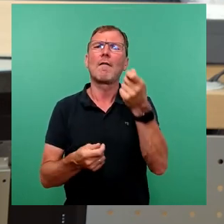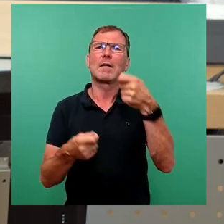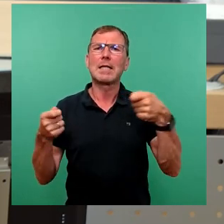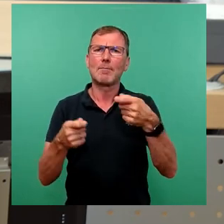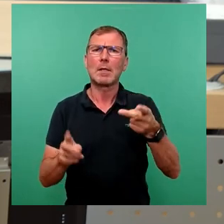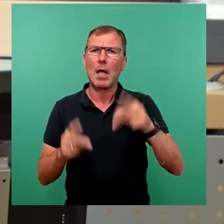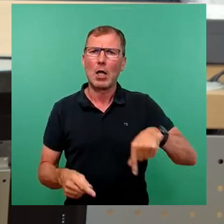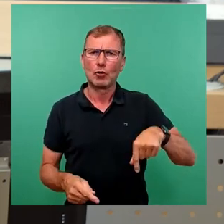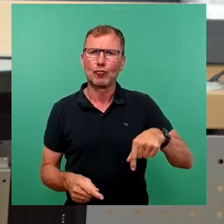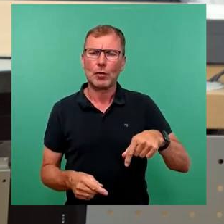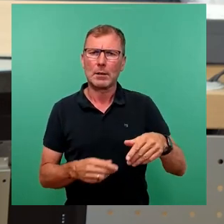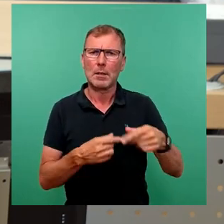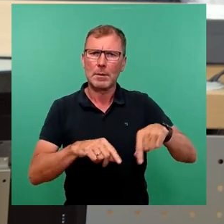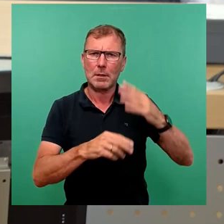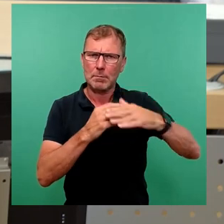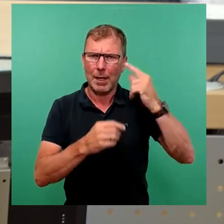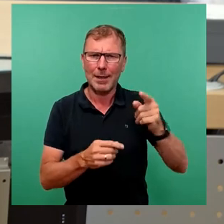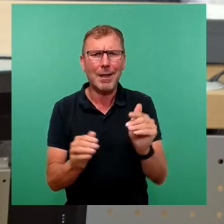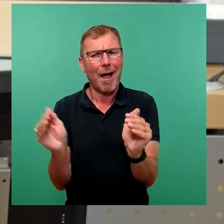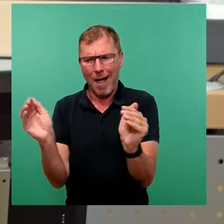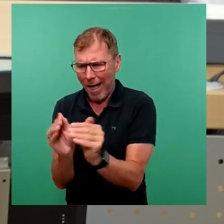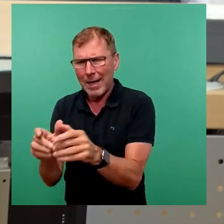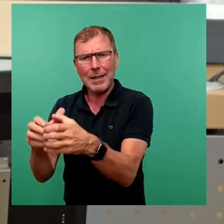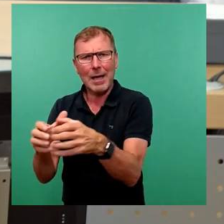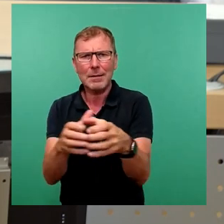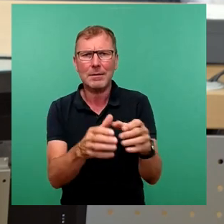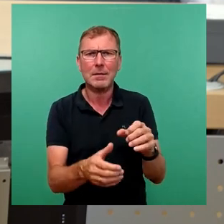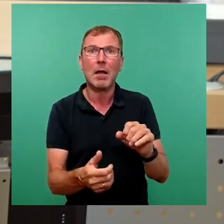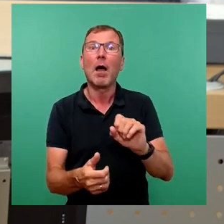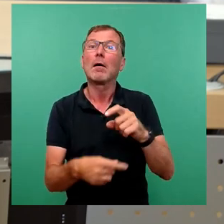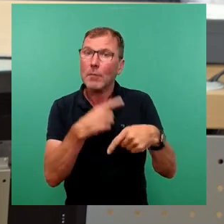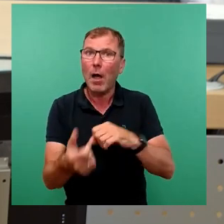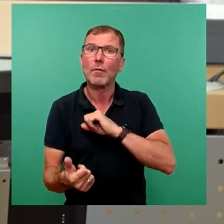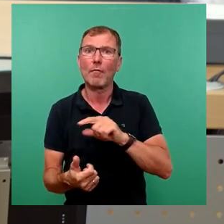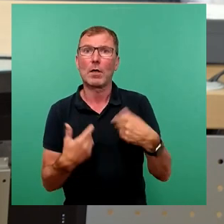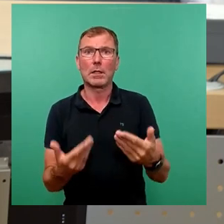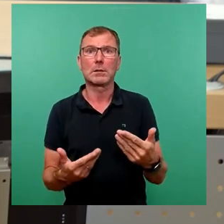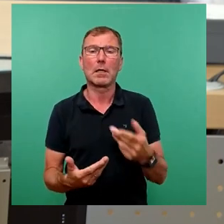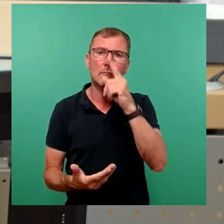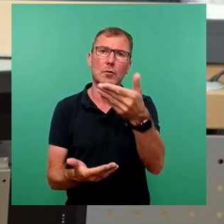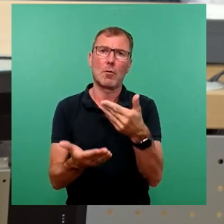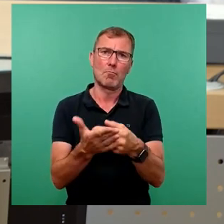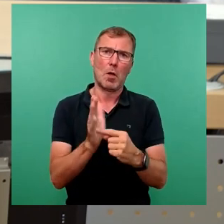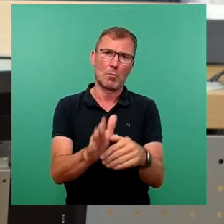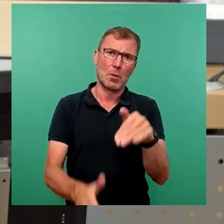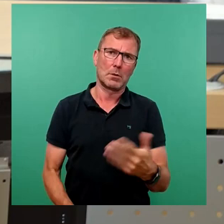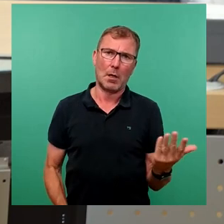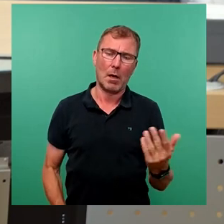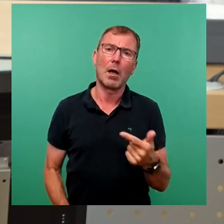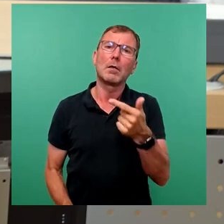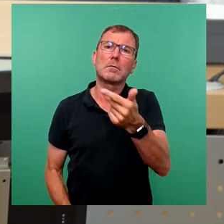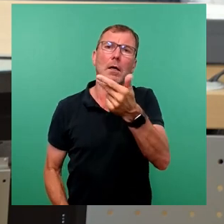Stadtbezirksbeiräte im kleinen Rahmen dauerhaft erfolgreich sein kann, zeigt beispielsweise das 32.